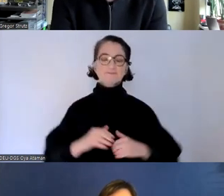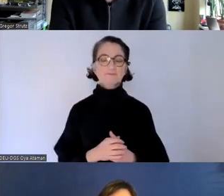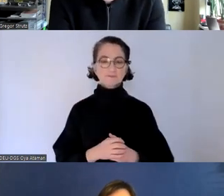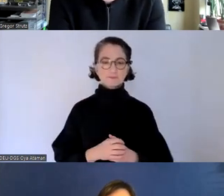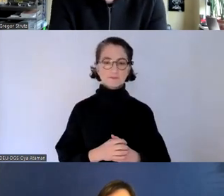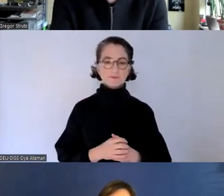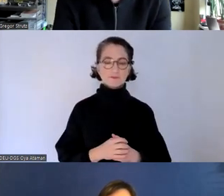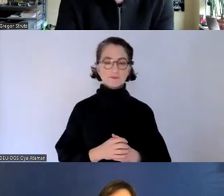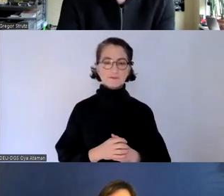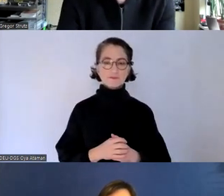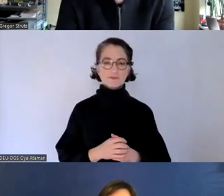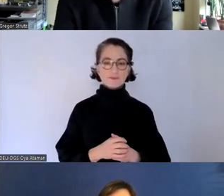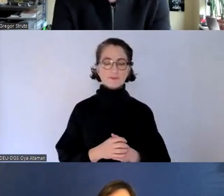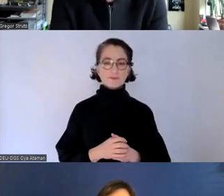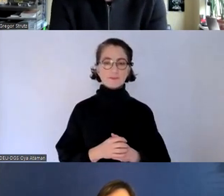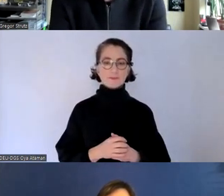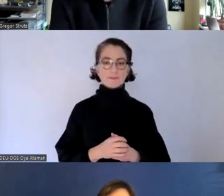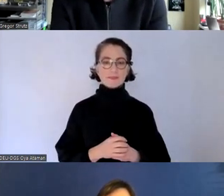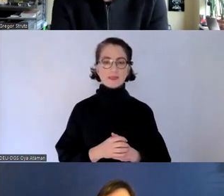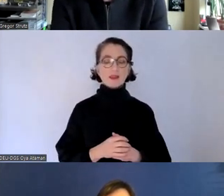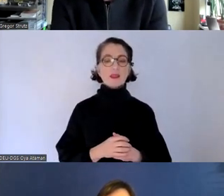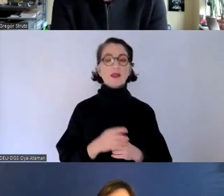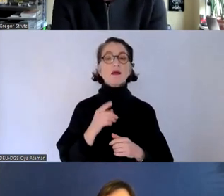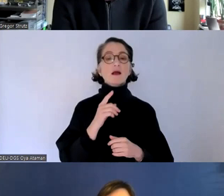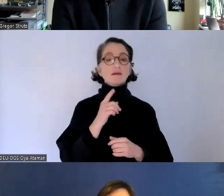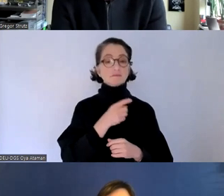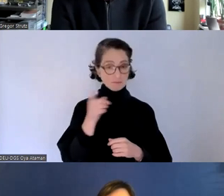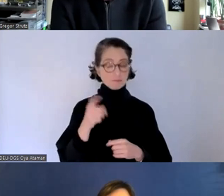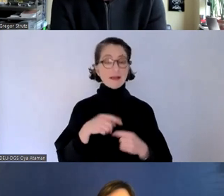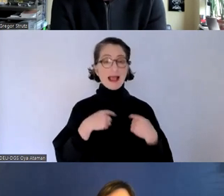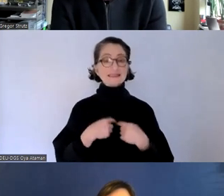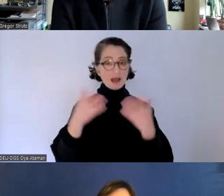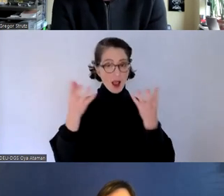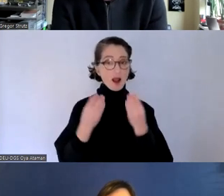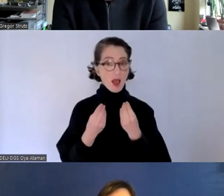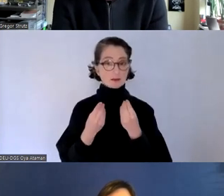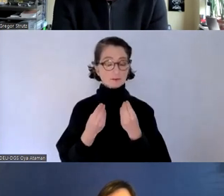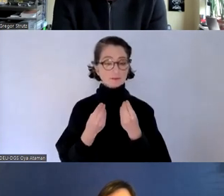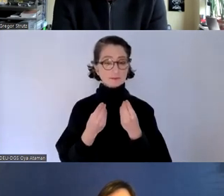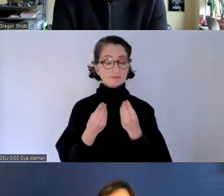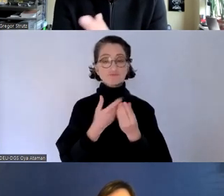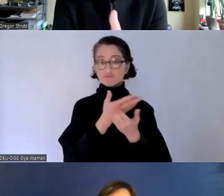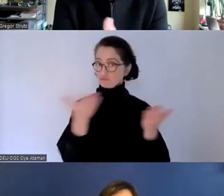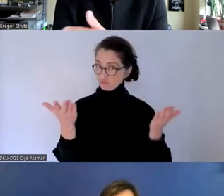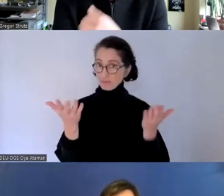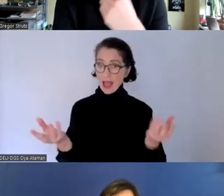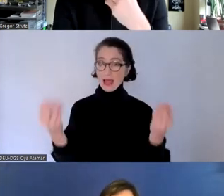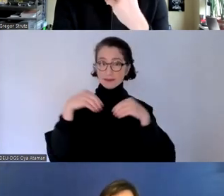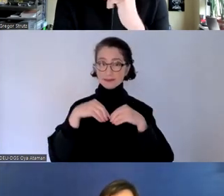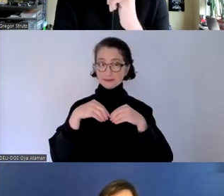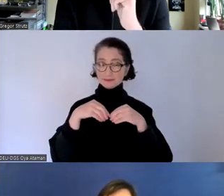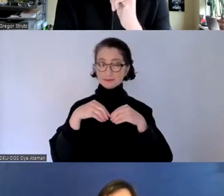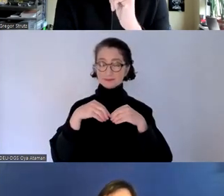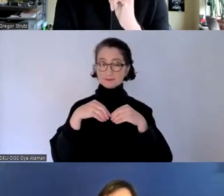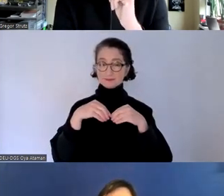aber wie ich ihnen auch gesagt habe auch sie sind herzlich eingeladen sich einzubringen und also tatsächlich in der gesamten